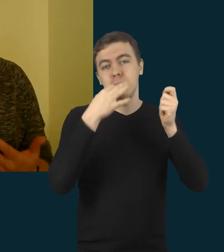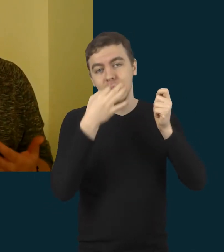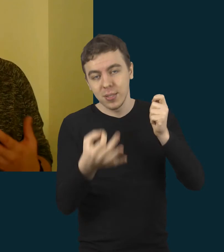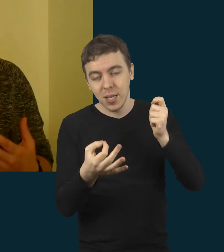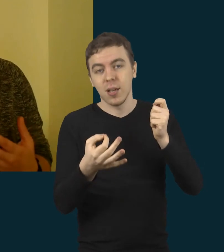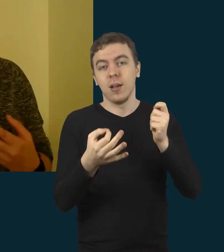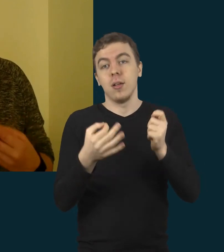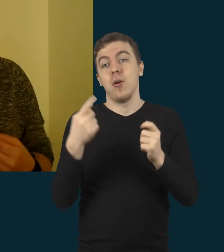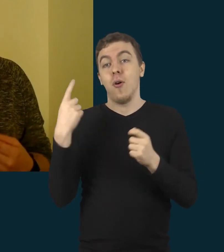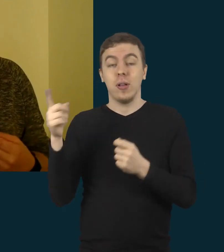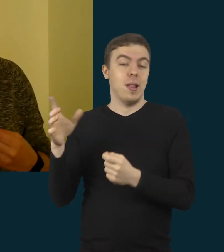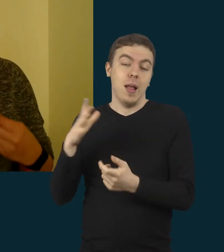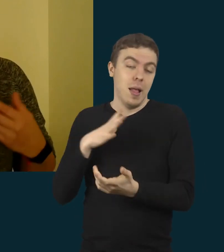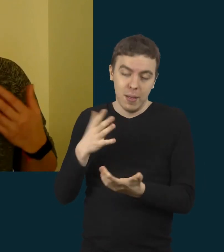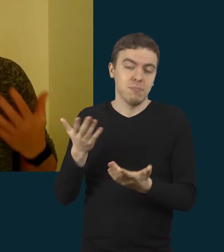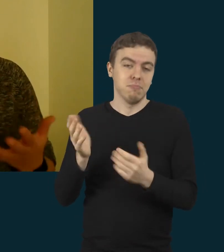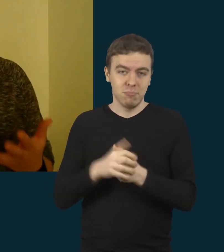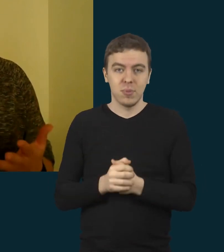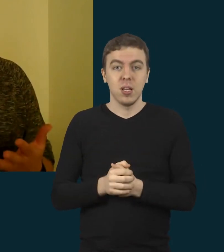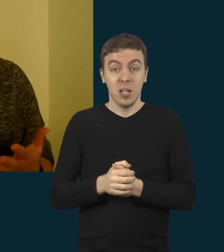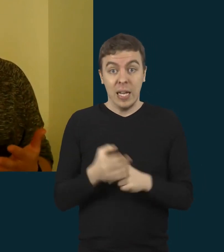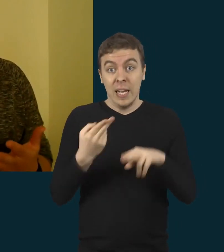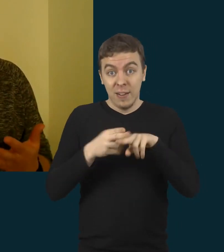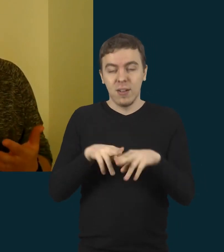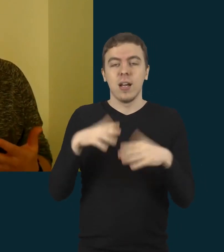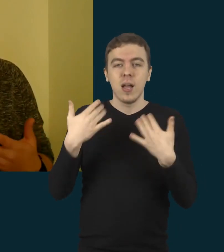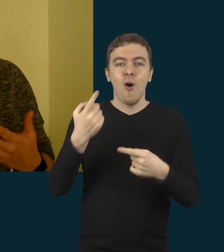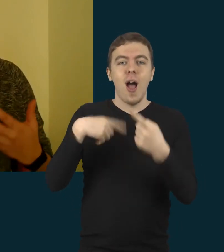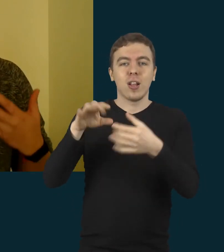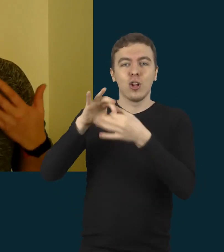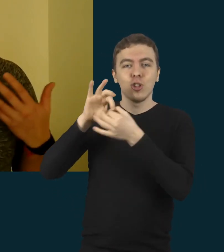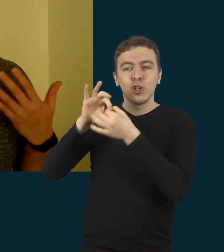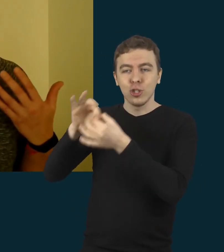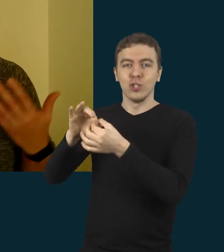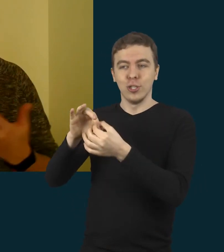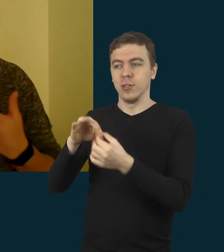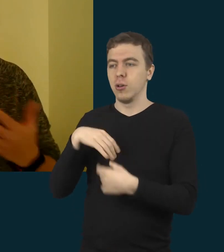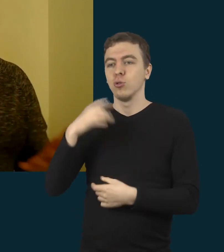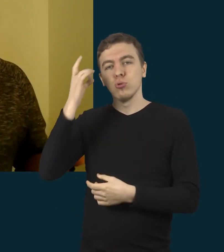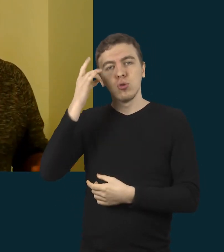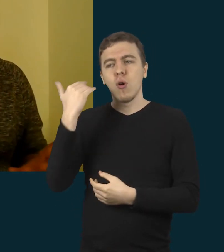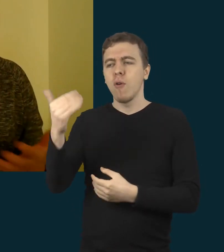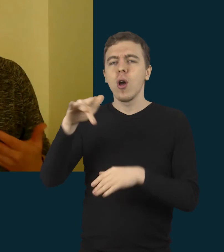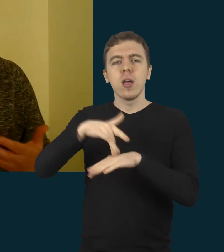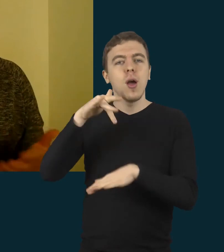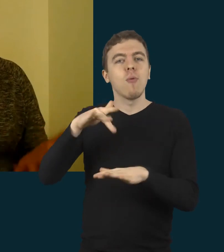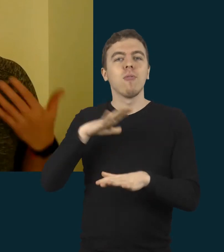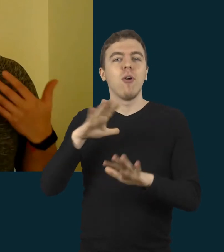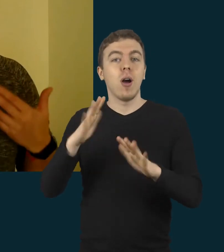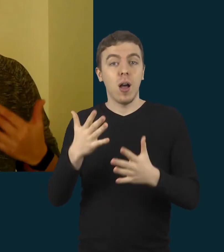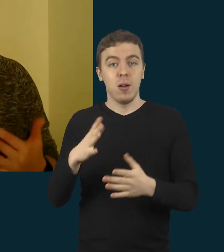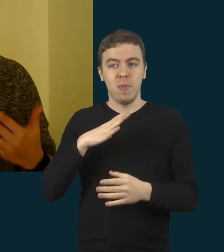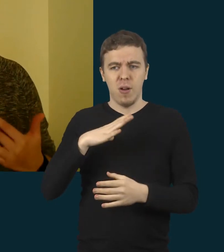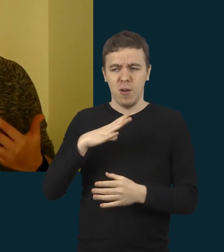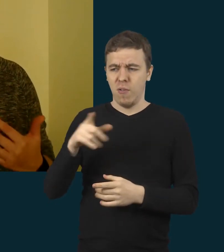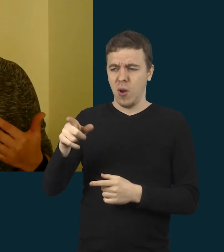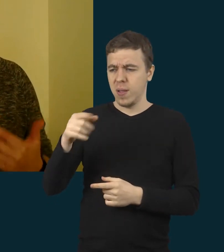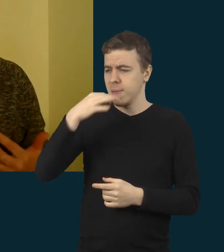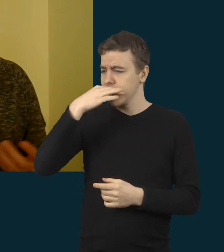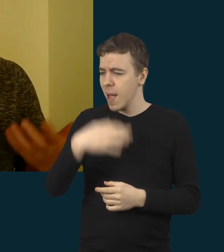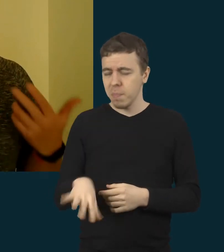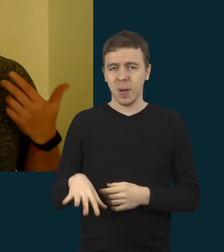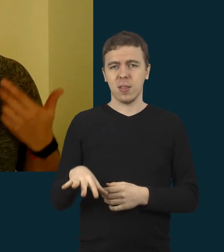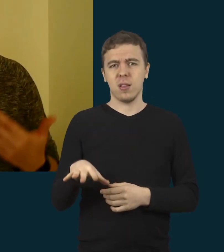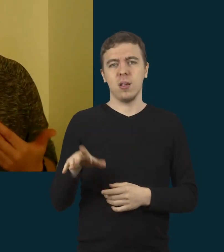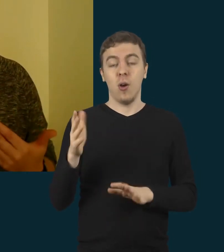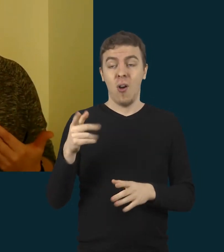vaiko, būtent sužinot, kaip jis jautėsi tuo metu. Galbūt jiems kažkas ir nepatiko, bet mes žinojom apie jo emociją,